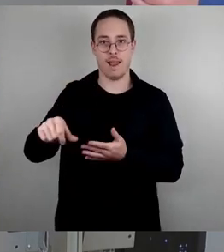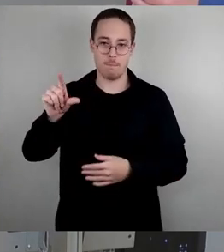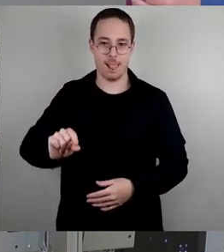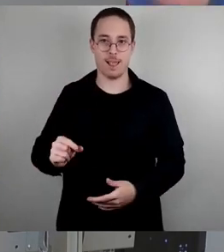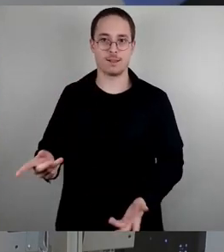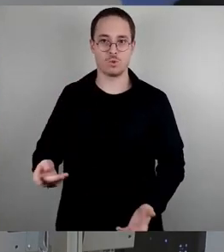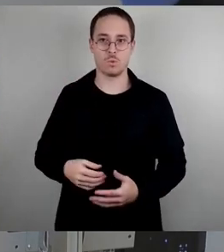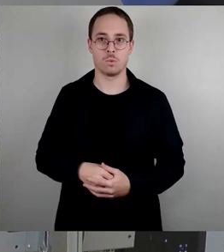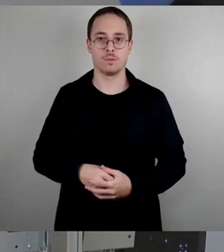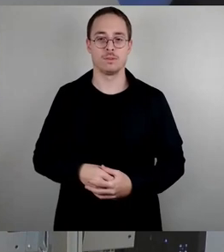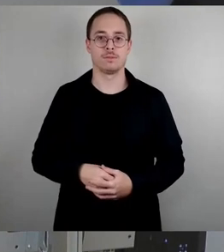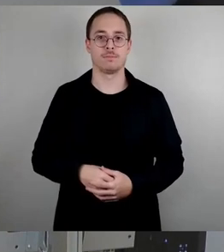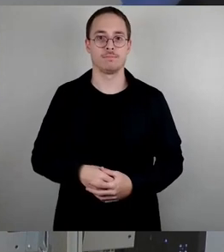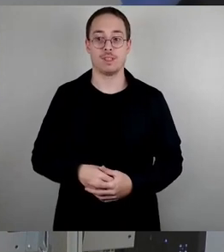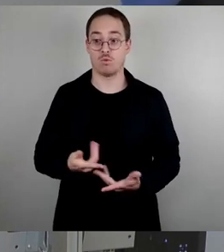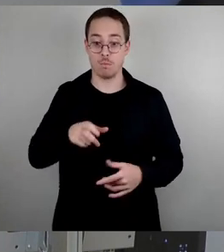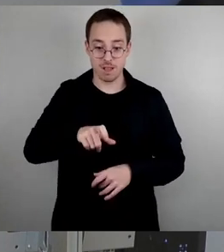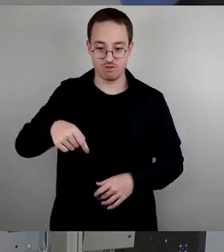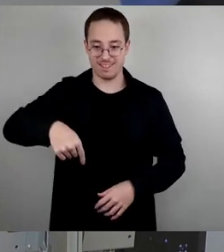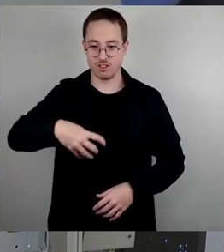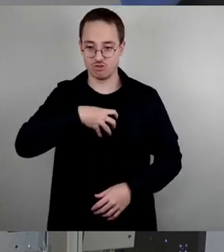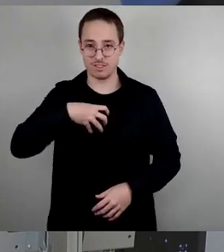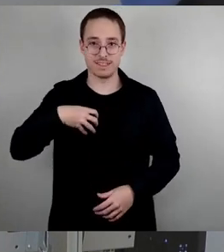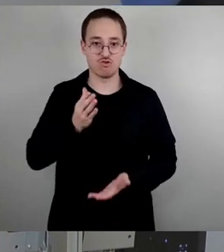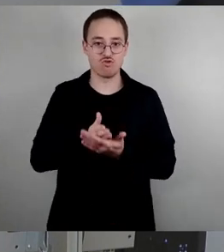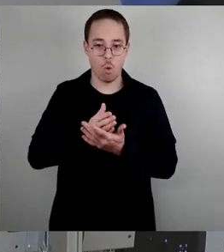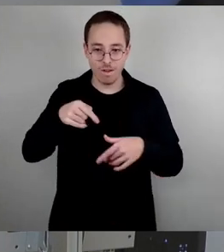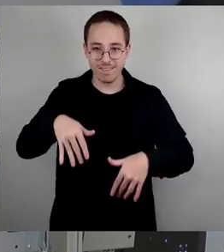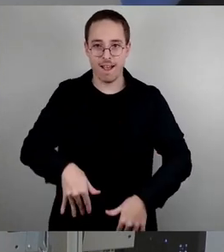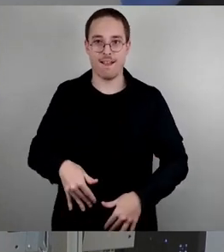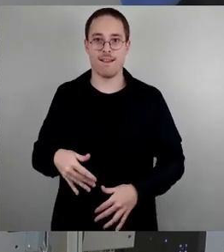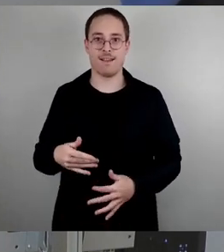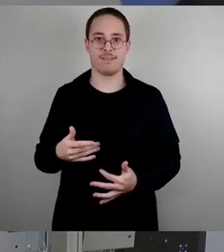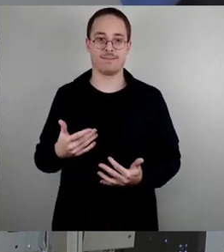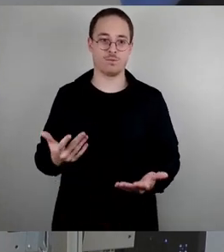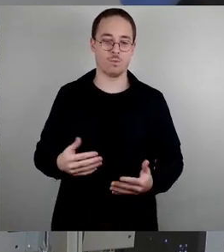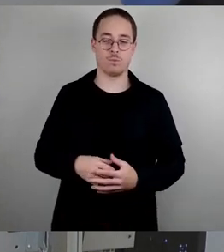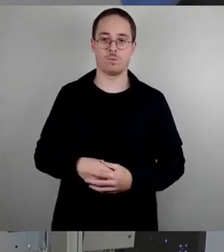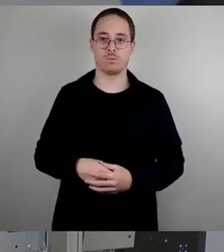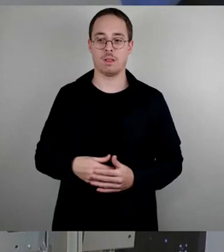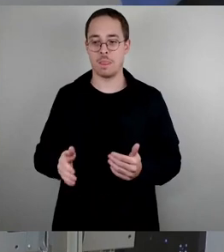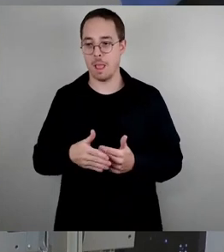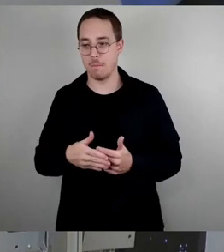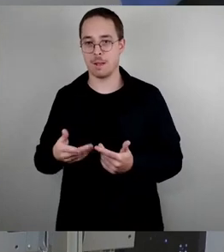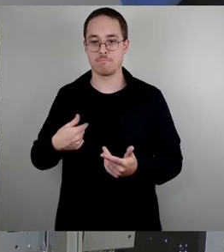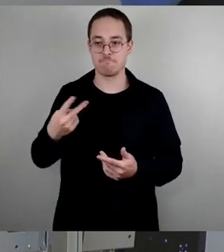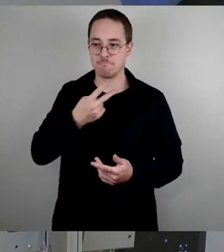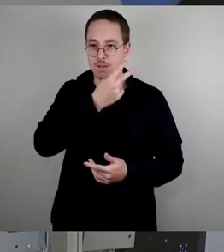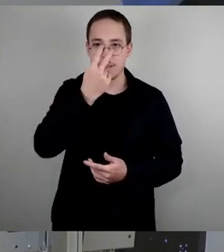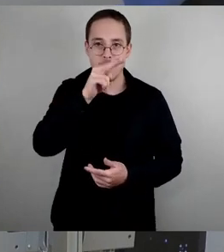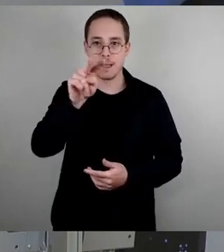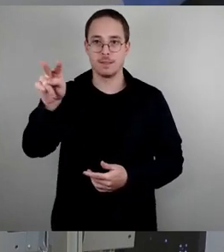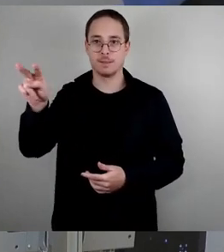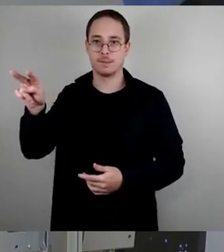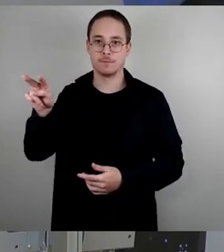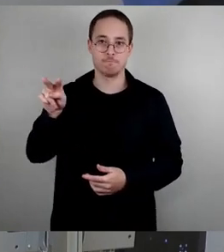und die Bürger dieser Stadt sehen und die Auswirkungen direkt spüren. Aber die Ignoranz der linken Seite dieses Rates